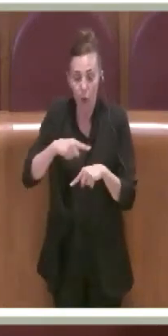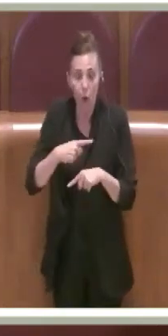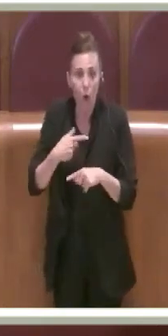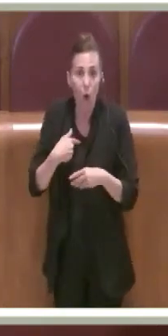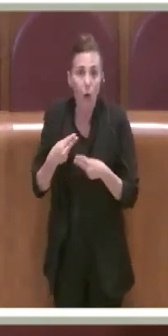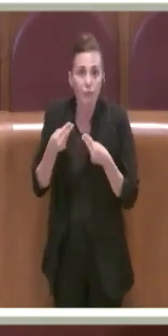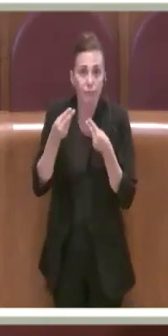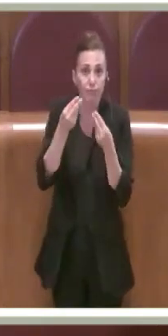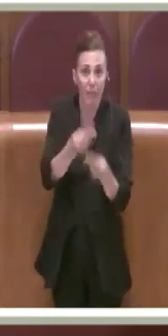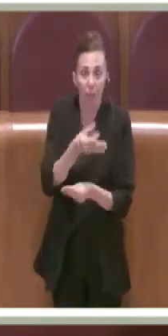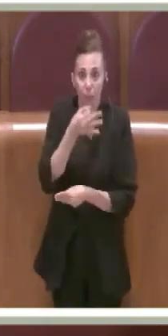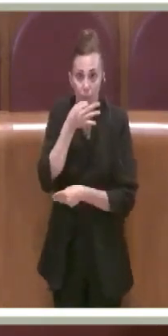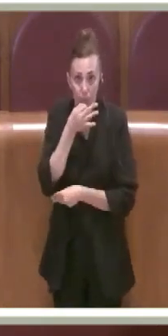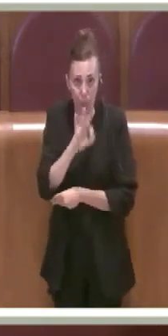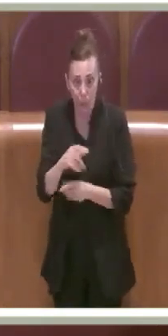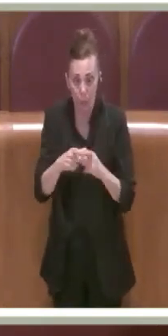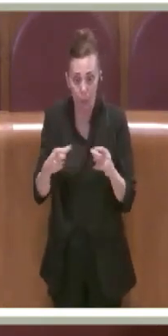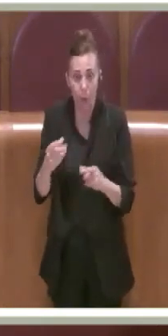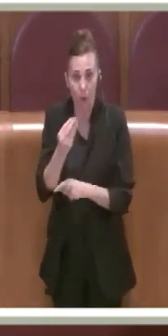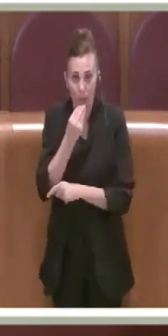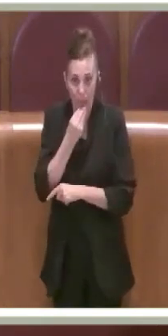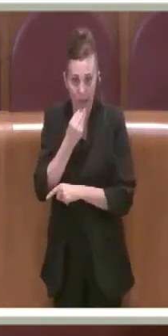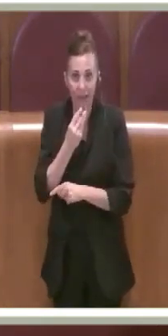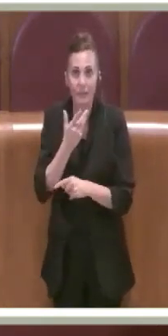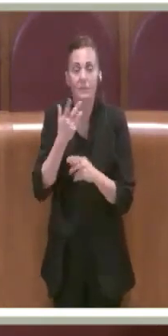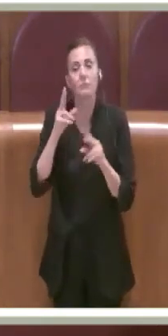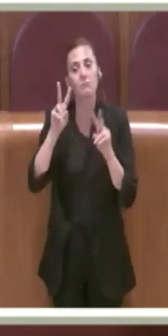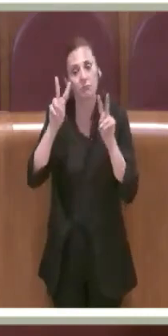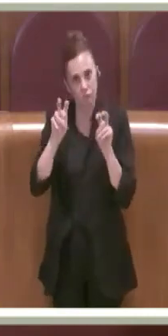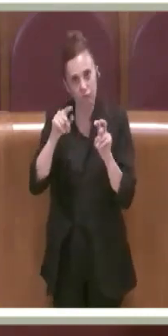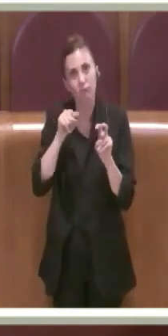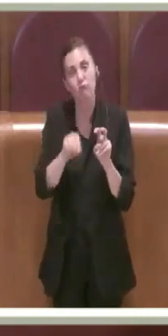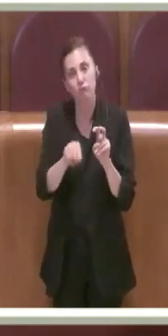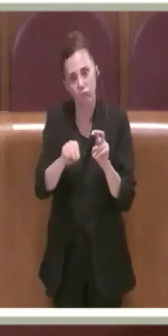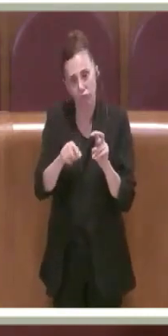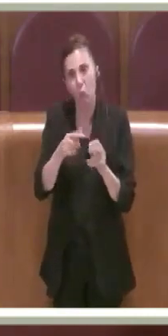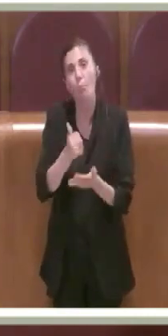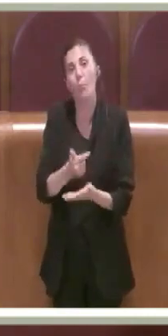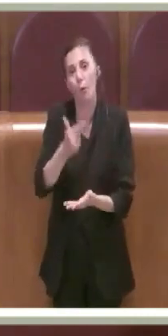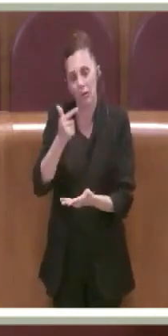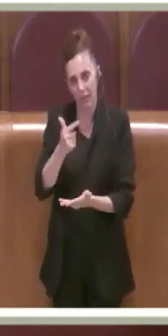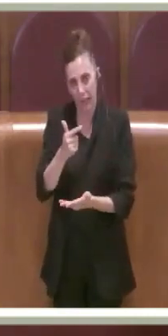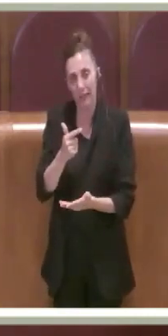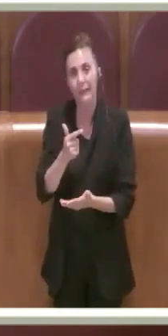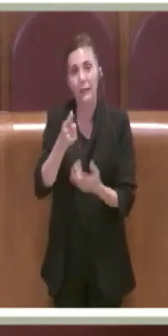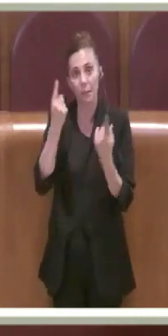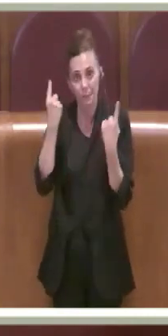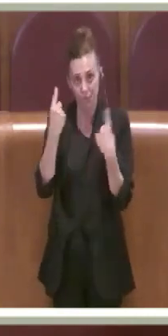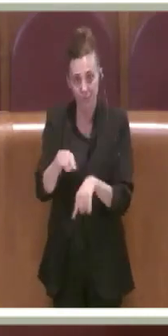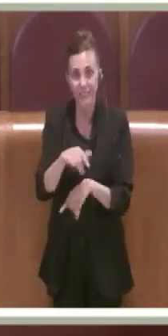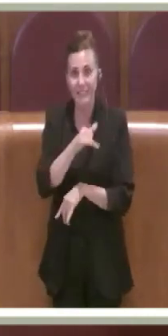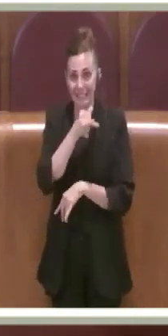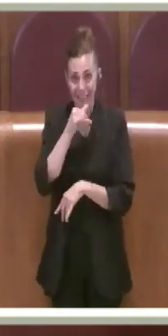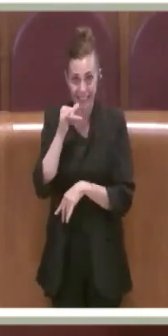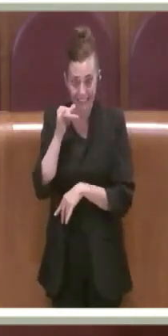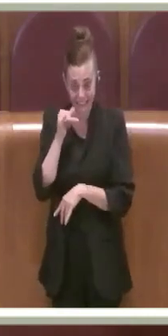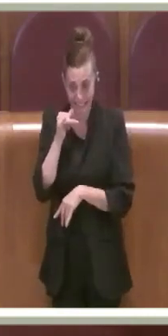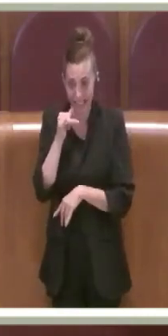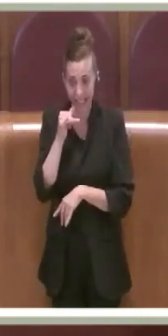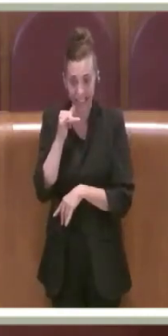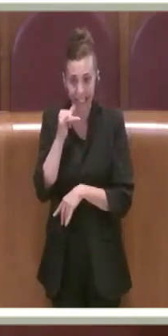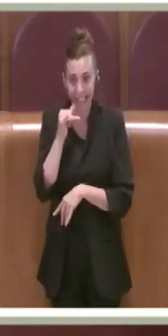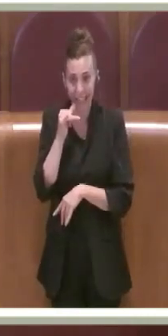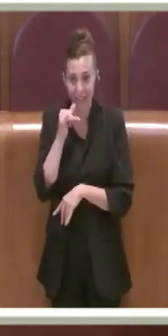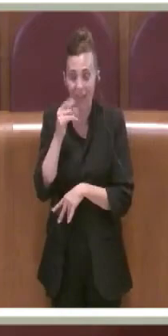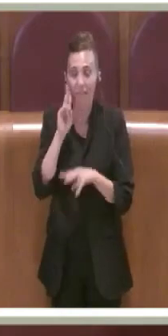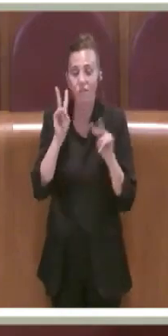Però riteniamo che il tema c'è, è importante e su questo tema bisogna necessariamente